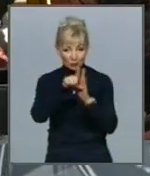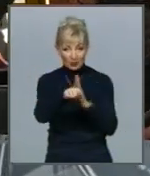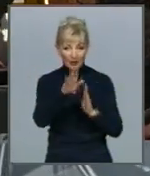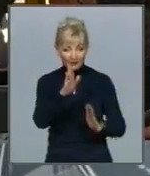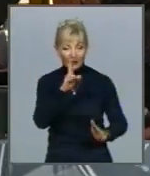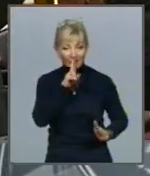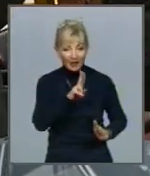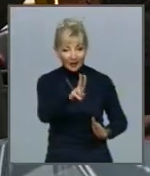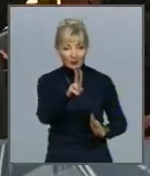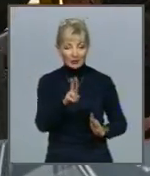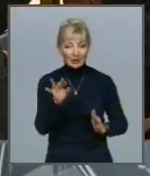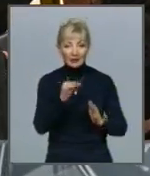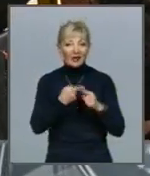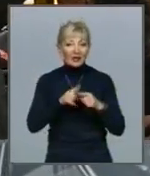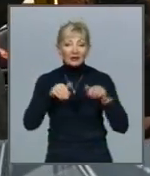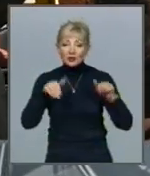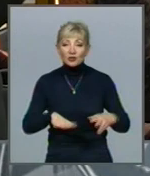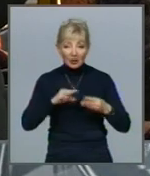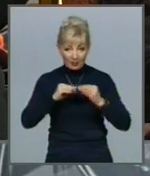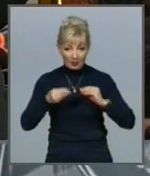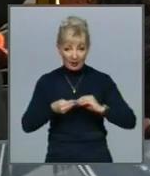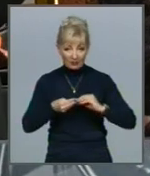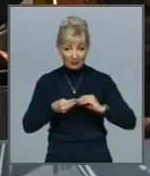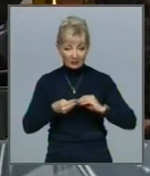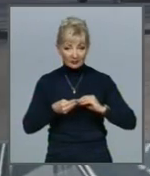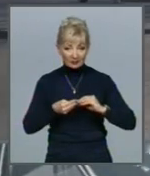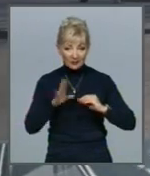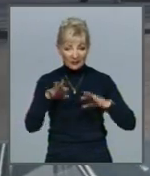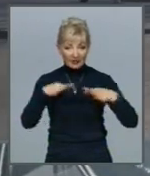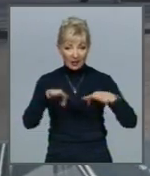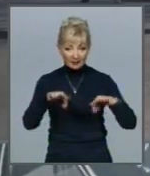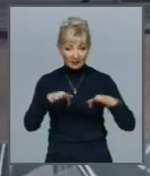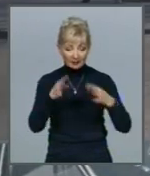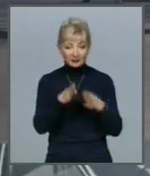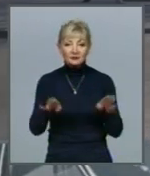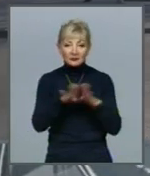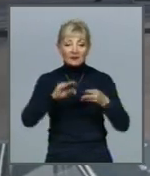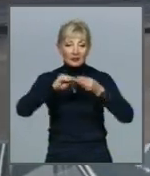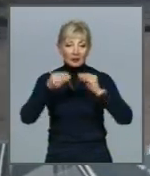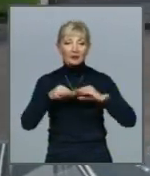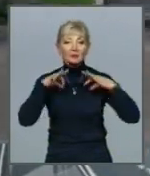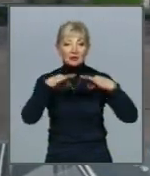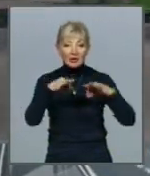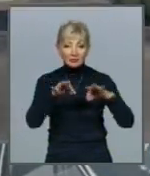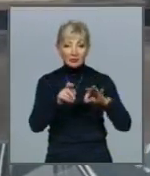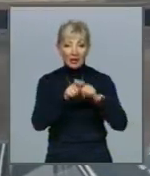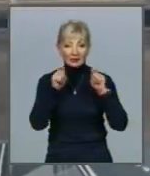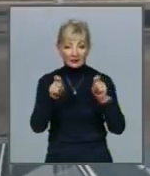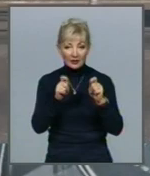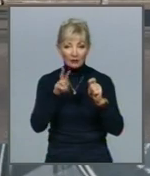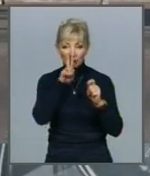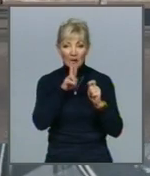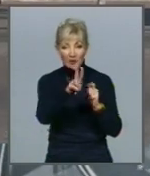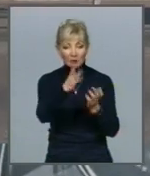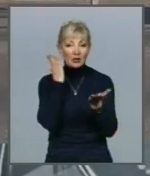і це взагалі вирішить проблему Джихара з транспортом Подібну проблему з транспортом, відкриваючи тролейбусні